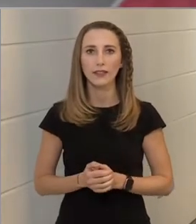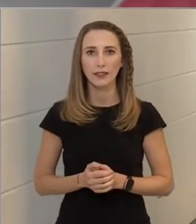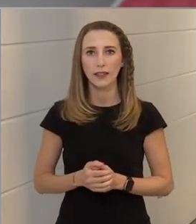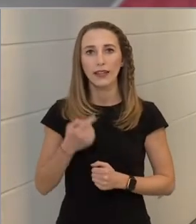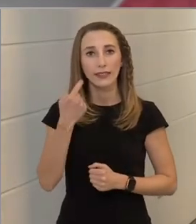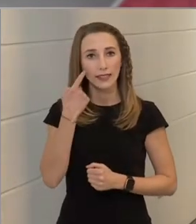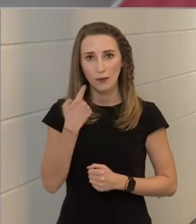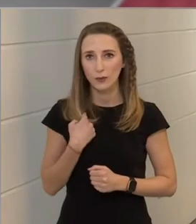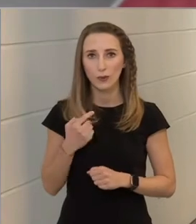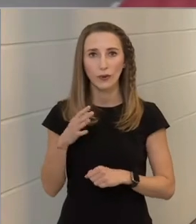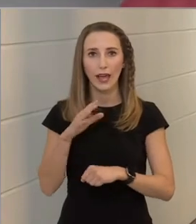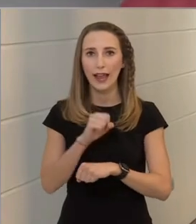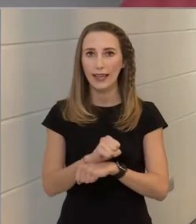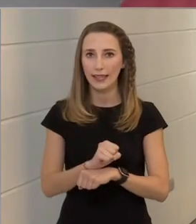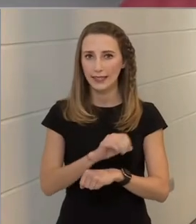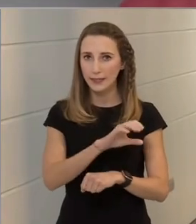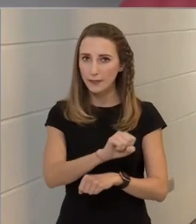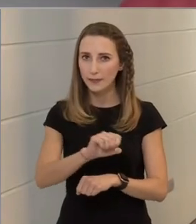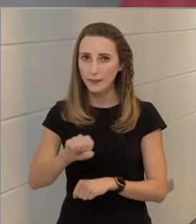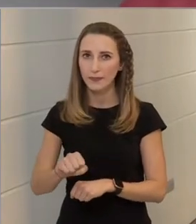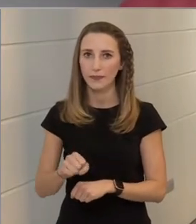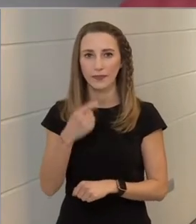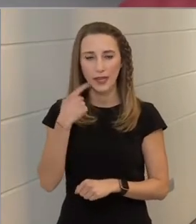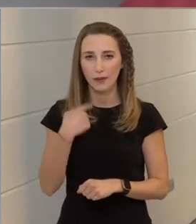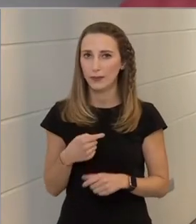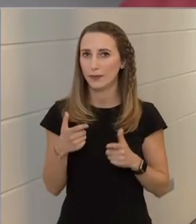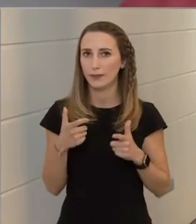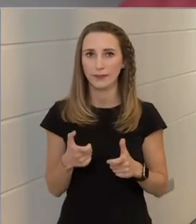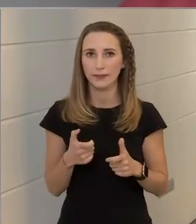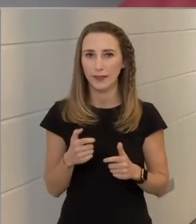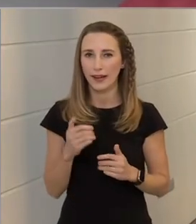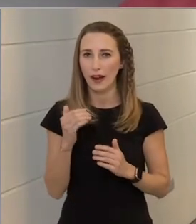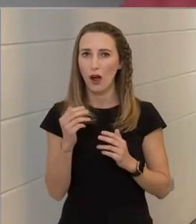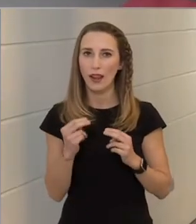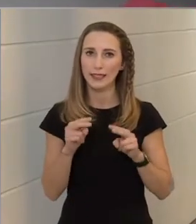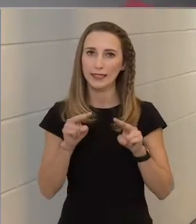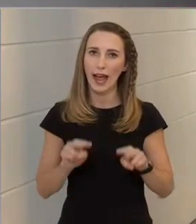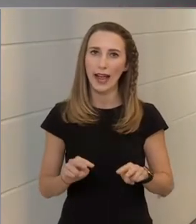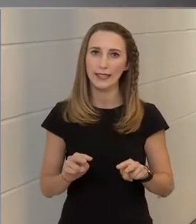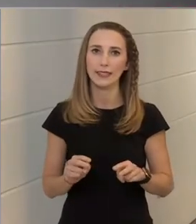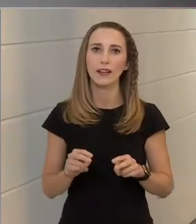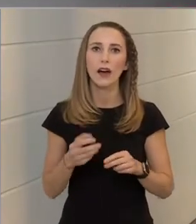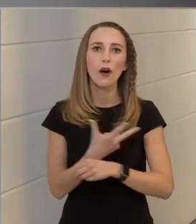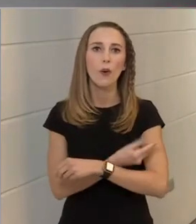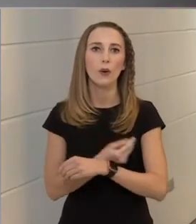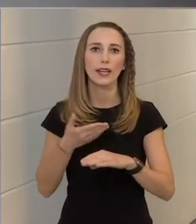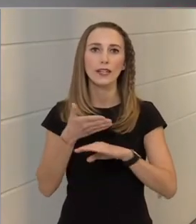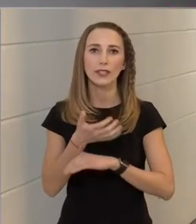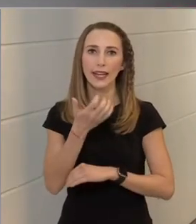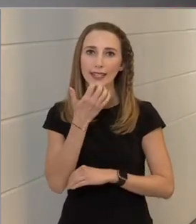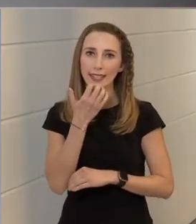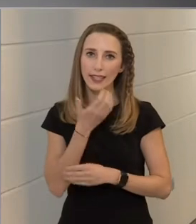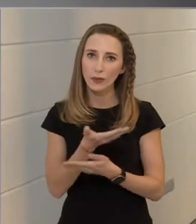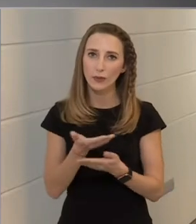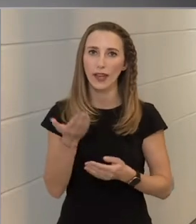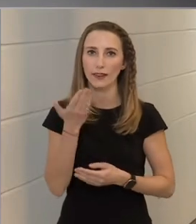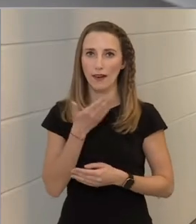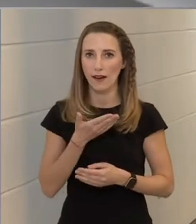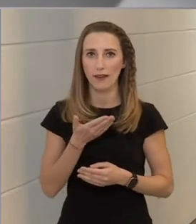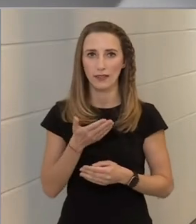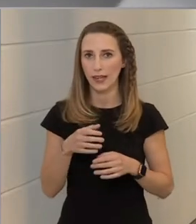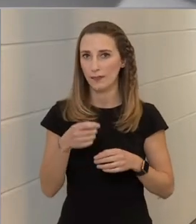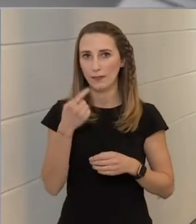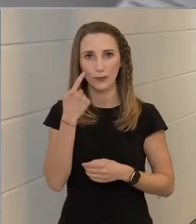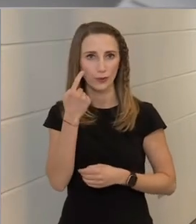nem tudjuk elírni őket, egyszerűen nem tudjuk realizálni az oltás iránti igényüket, hogyha ezt